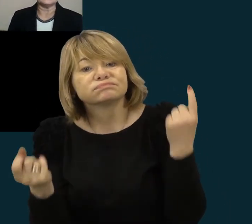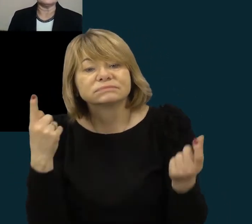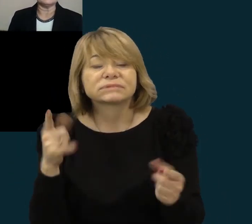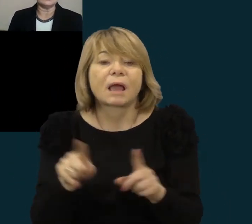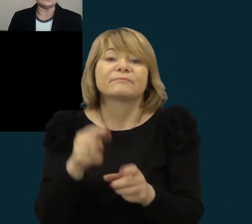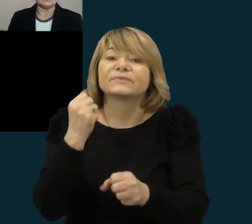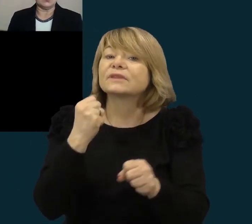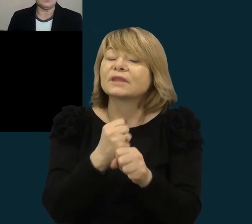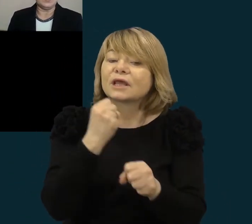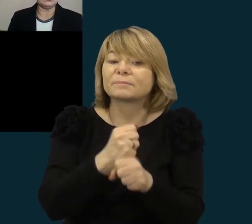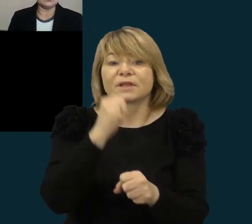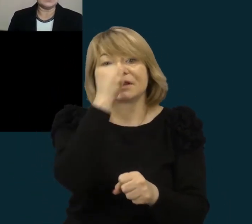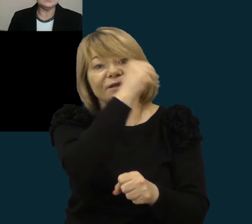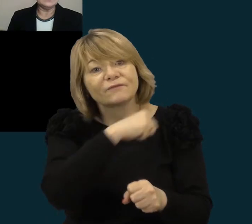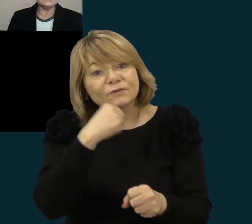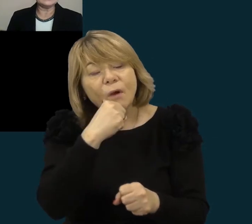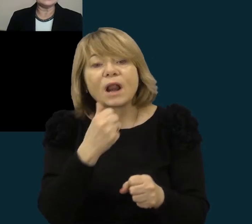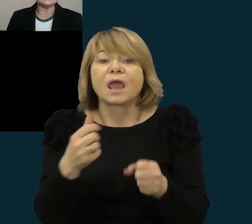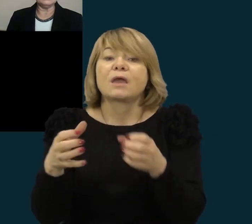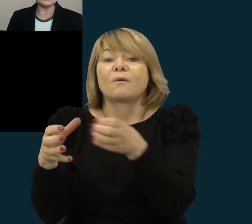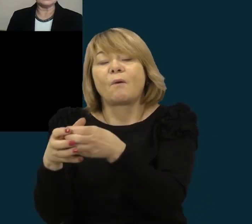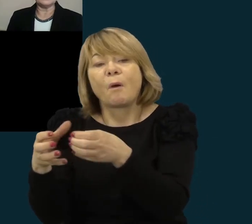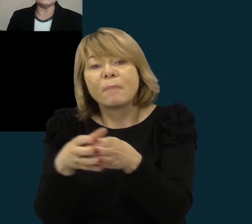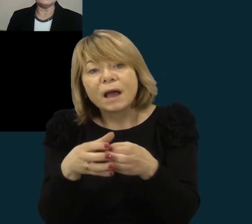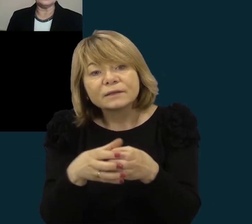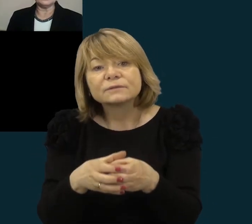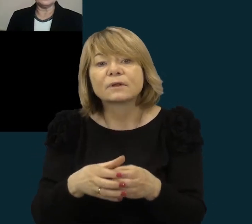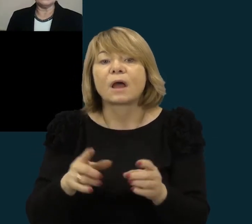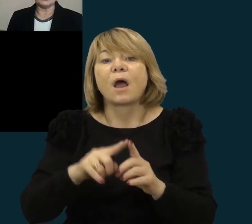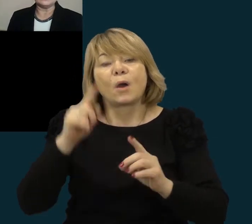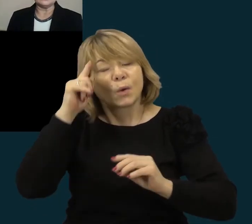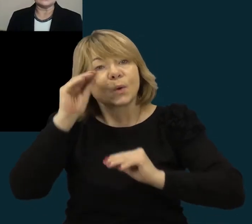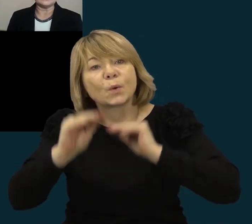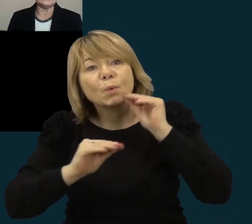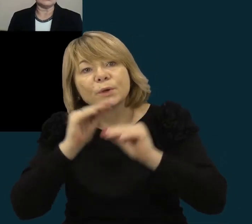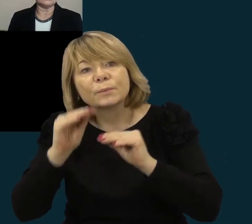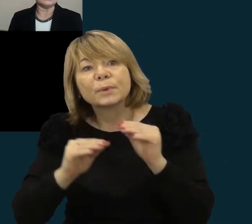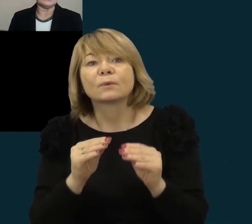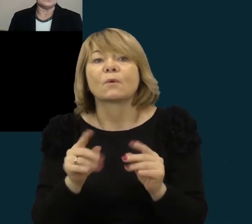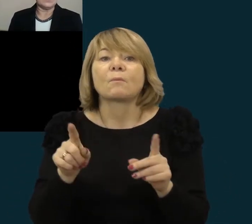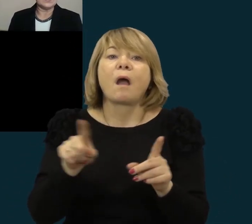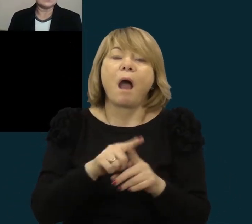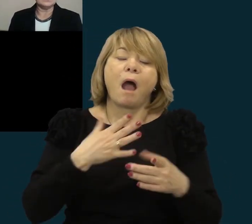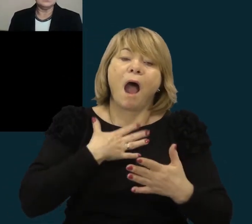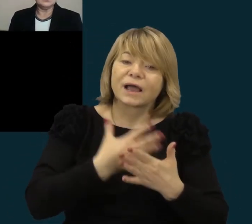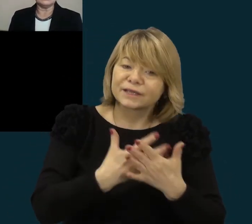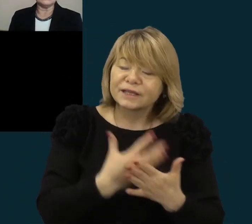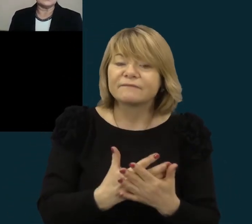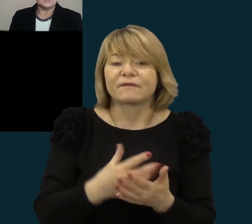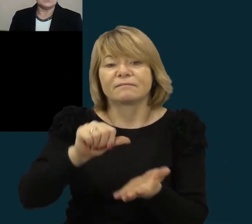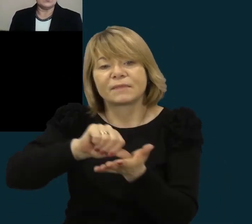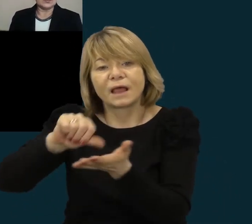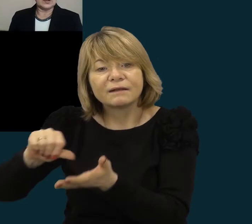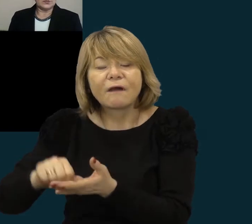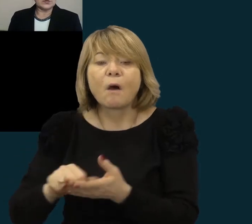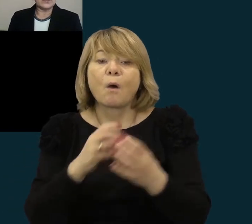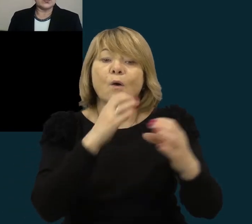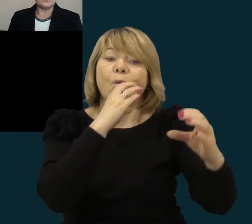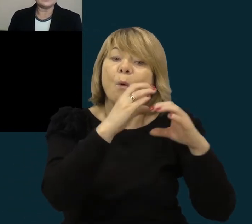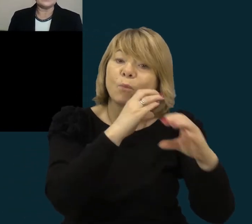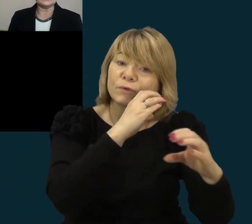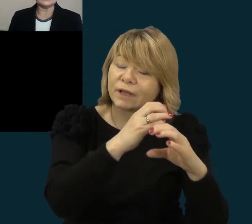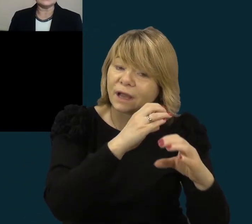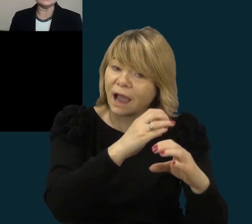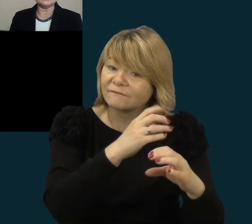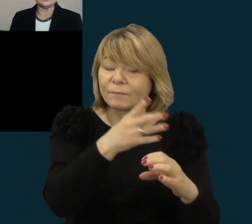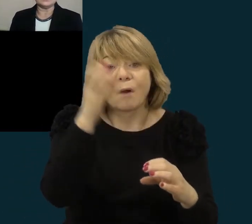dirbtinti dalyk ir komandoje, iniciatyvumo ir kūrybingumo kompetencijos aktyviai ir kūrybingai veikti, komunikavimo tarpų savi